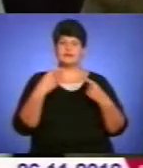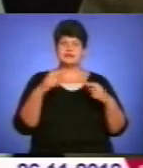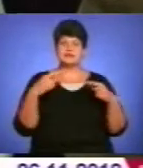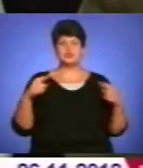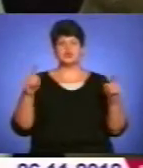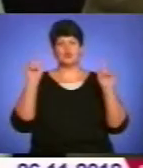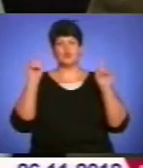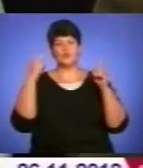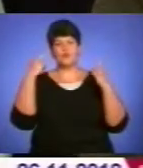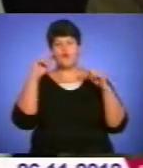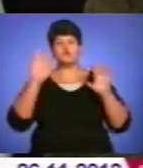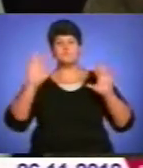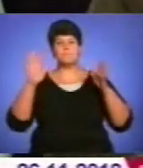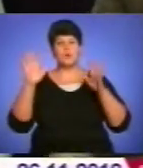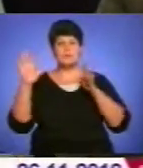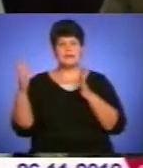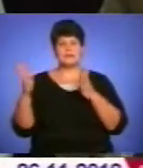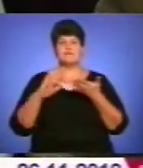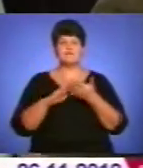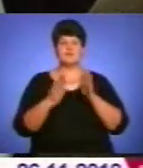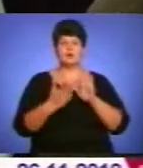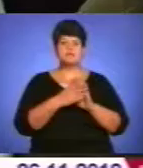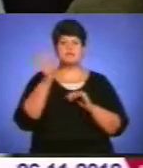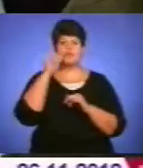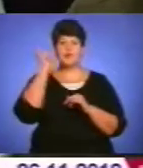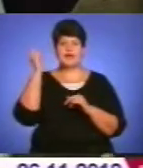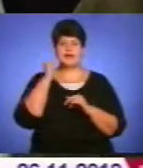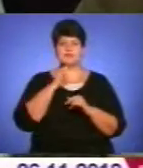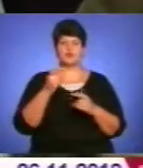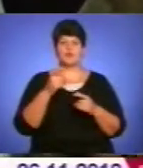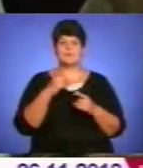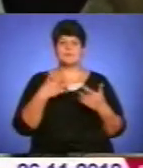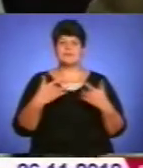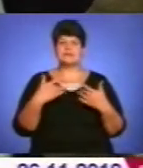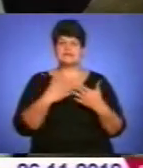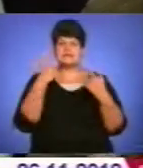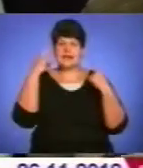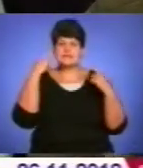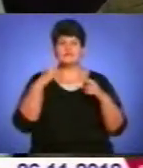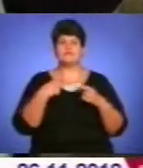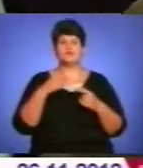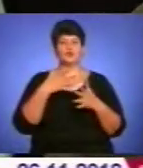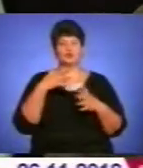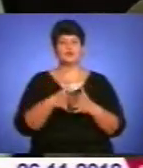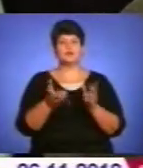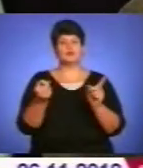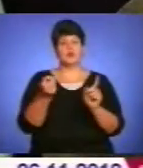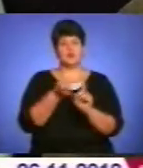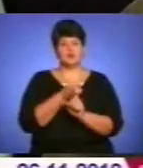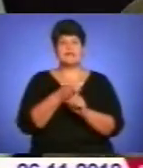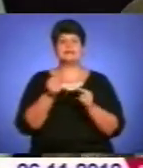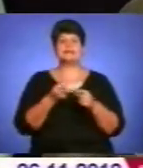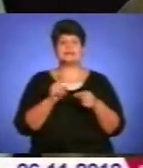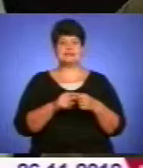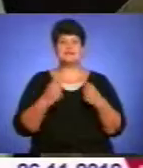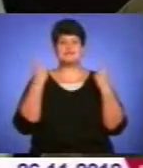творчі моменти в ситуації українського театрального мистецтва. Вони відгукнулися, вони долучилися і за це їм